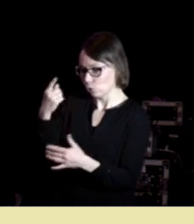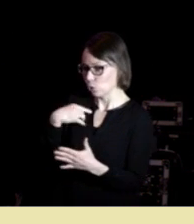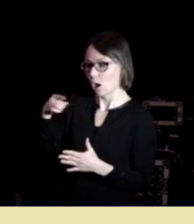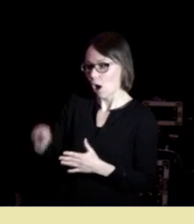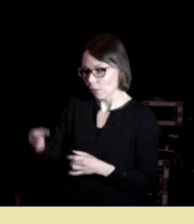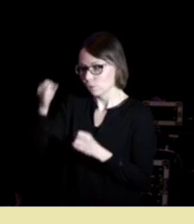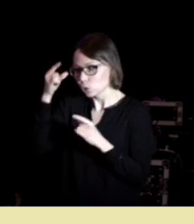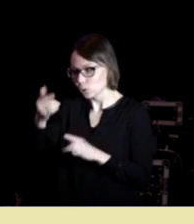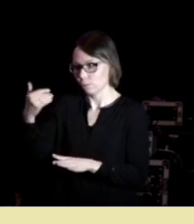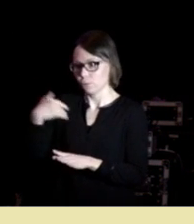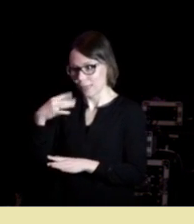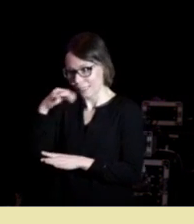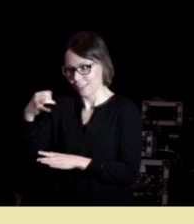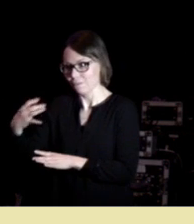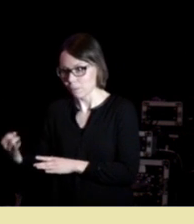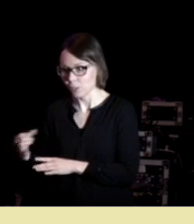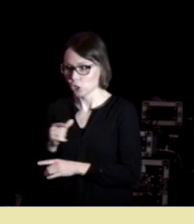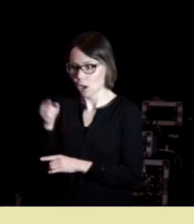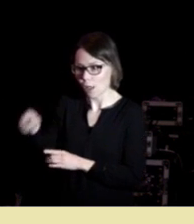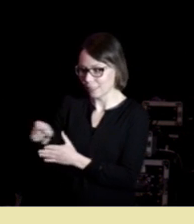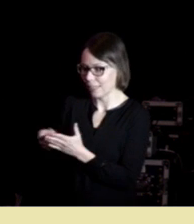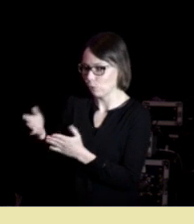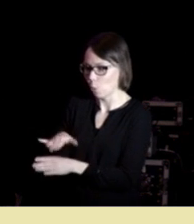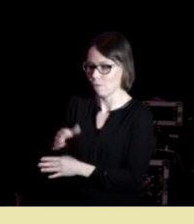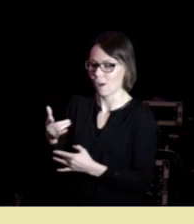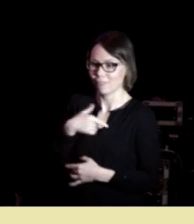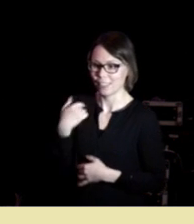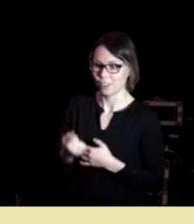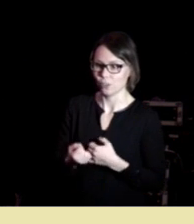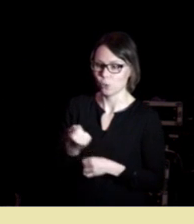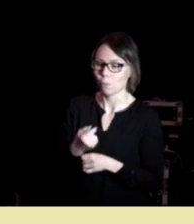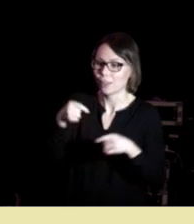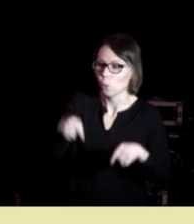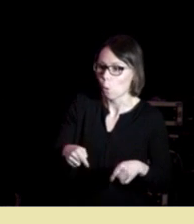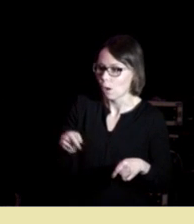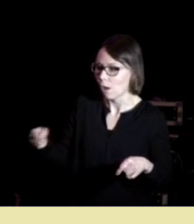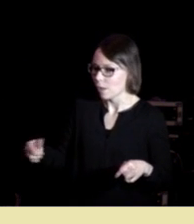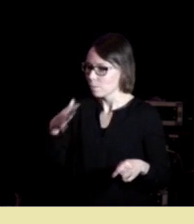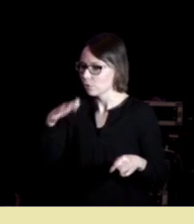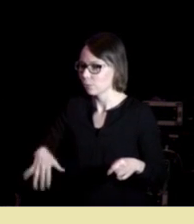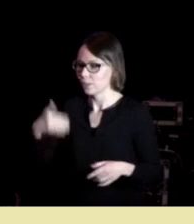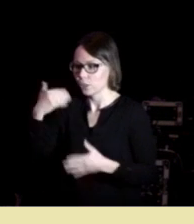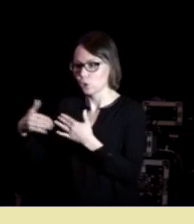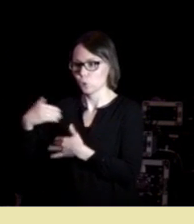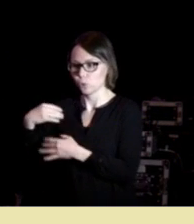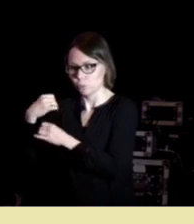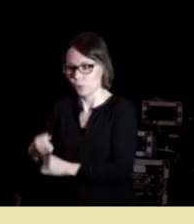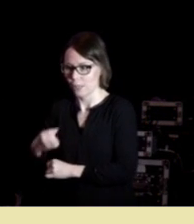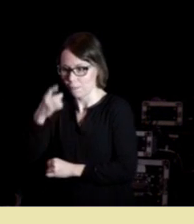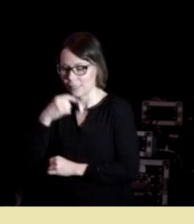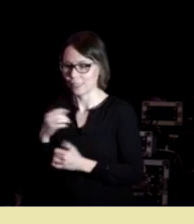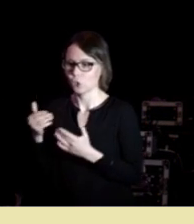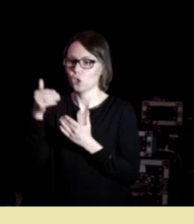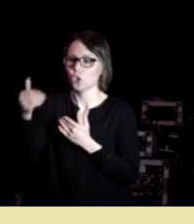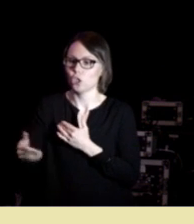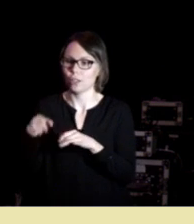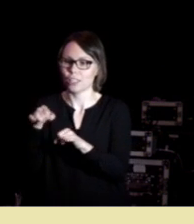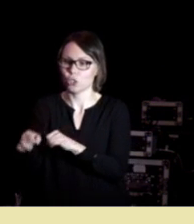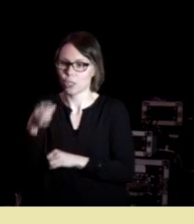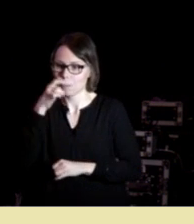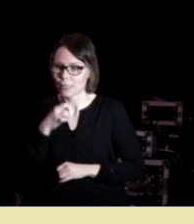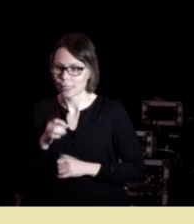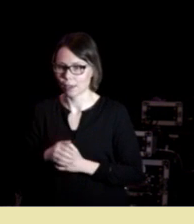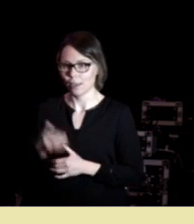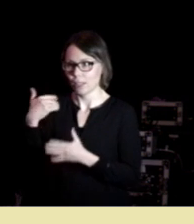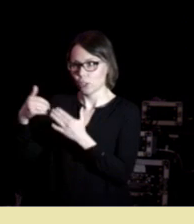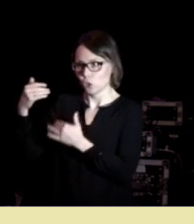det i 1950 fordi han skriver om akkurat det vi driver med nå men han begynte å skille mellom det tradisjonsbundet mennesket og det ytterstyrte mennesket. Det